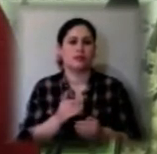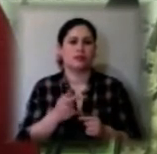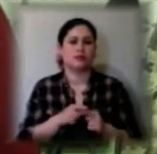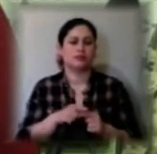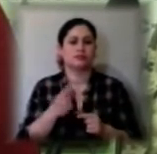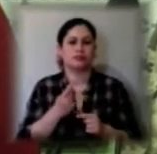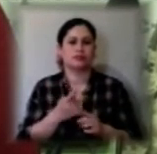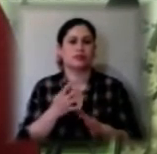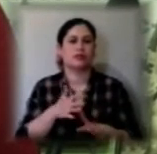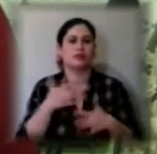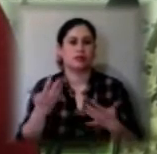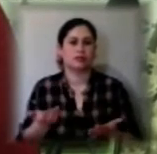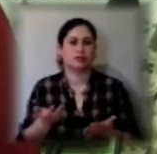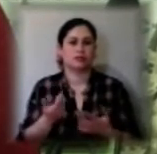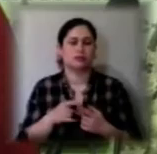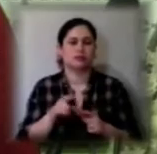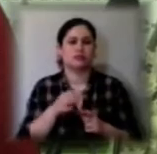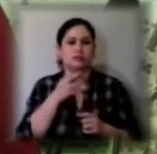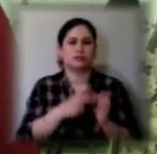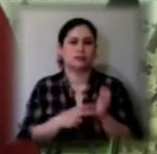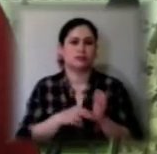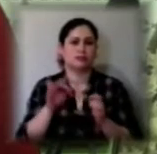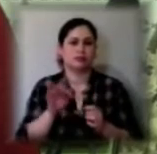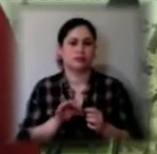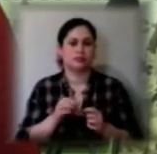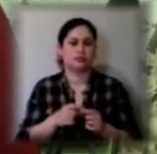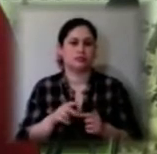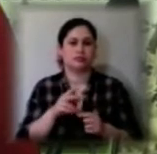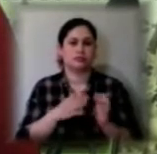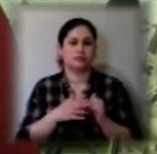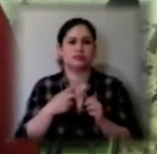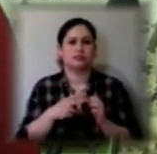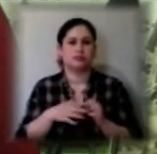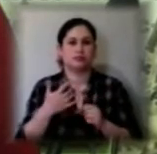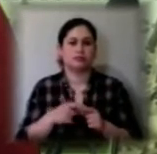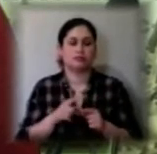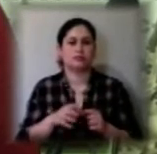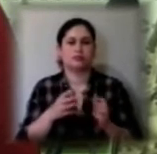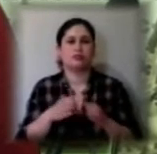більшість, я сказав, 70 відсотків, порядка 70 і більше вже стоїть у командах.